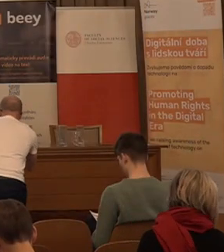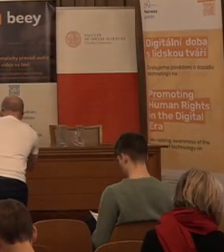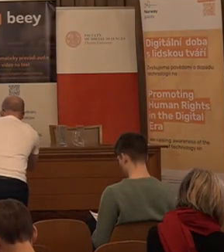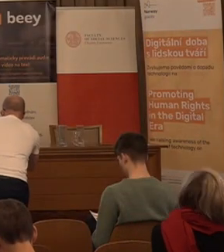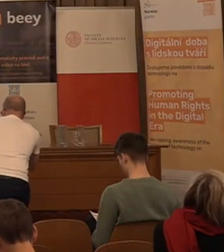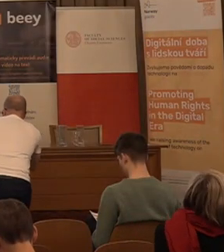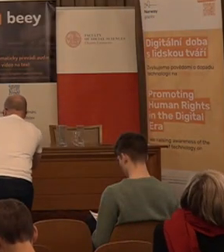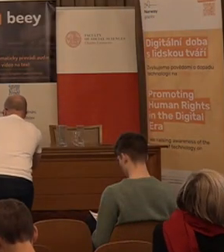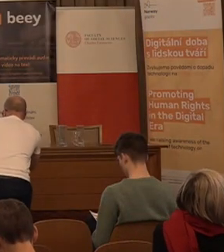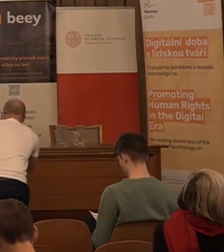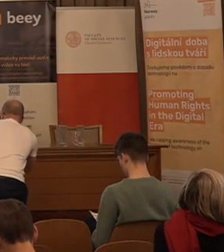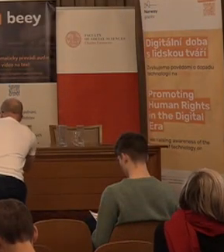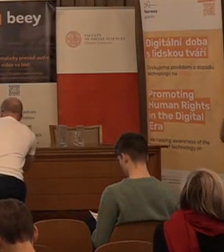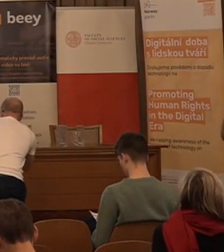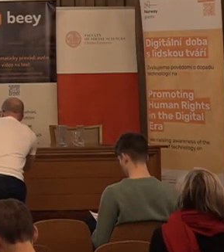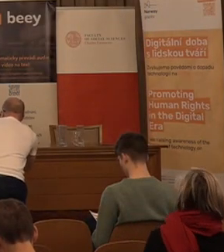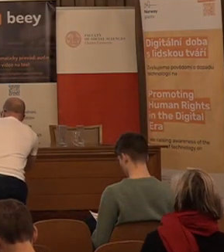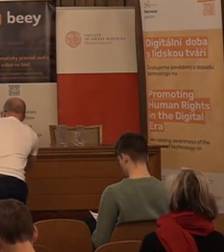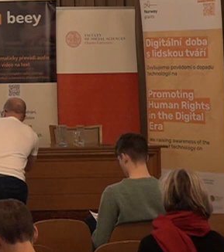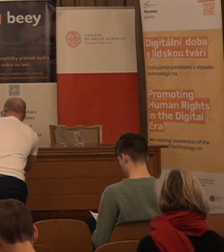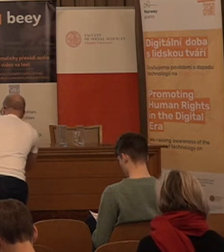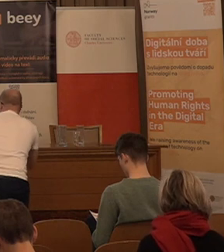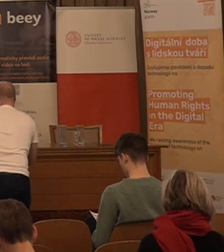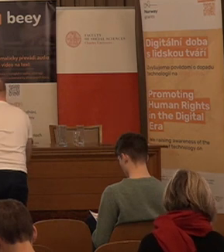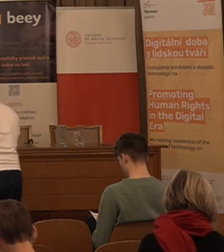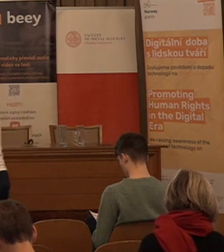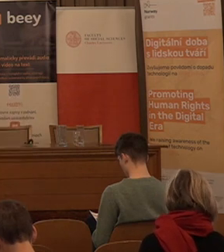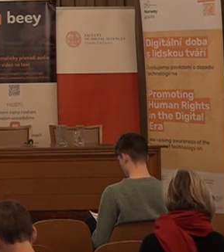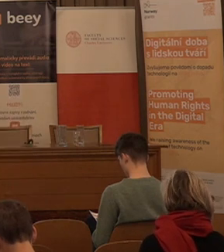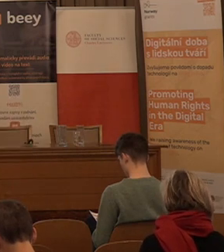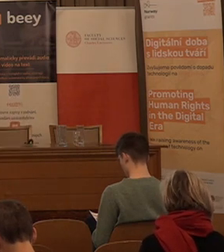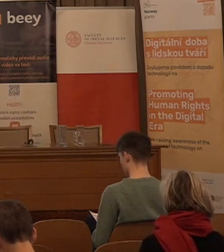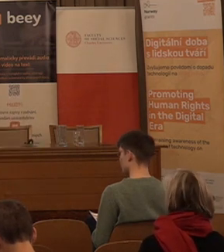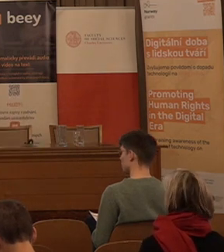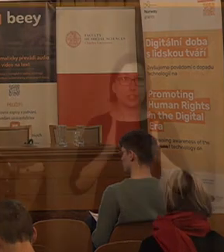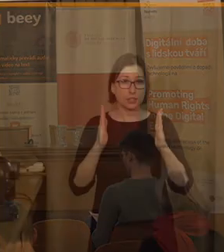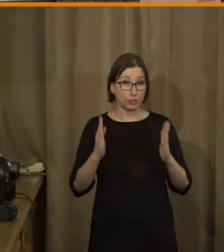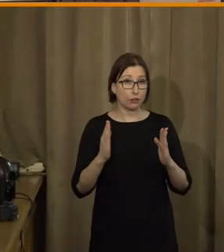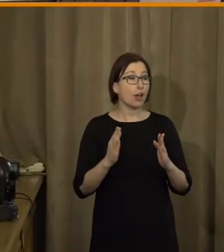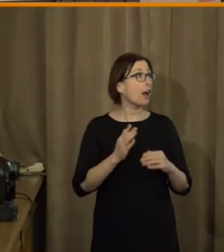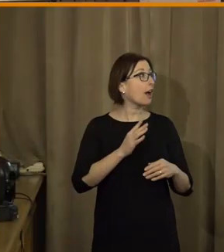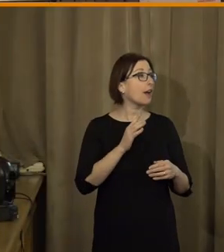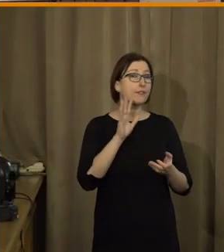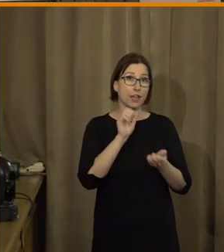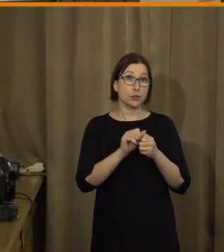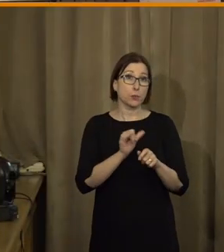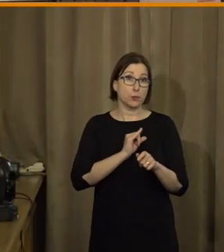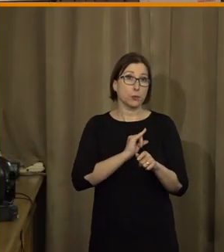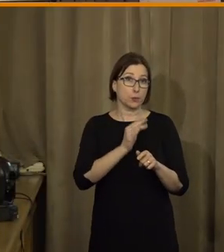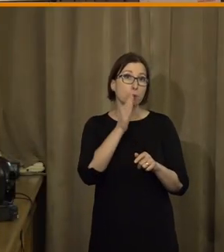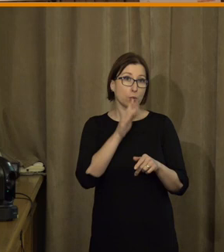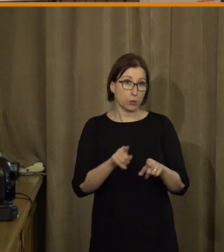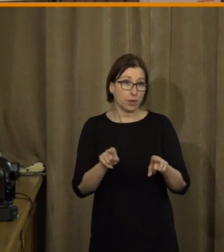jsou mimo sál, aby do sálu vešly, jestli stále chtějí. Toto je náš poslední panel a myslím si, že neméně zajímavý,